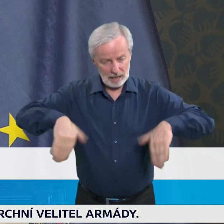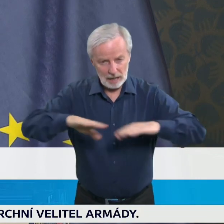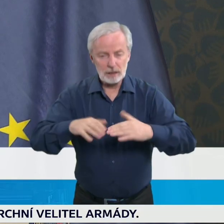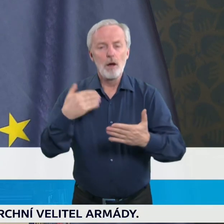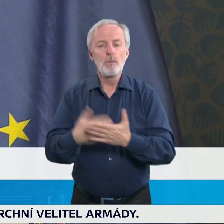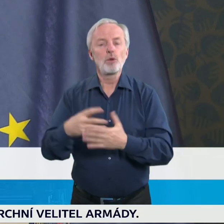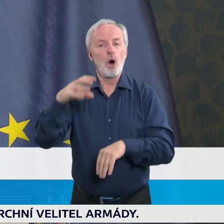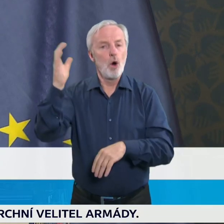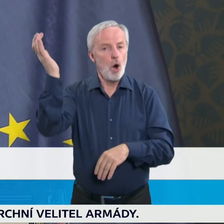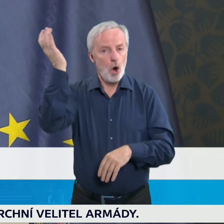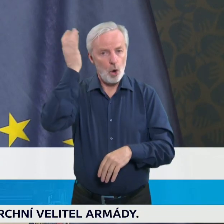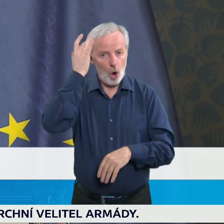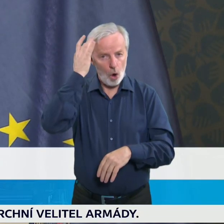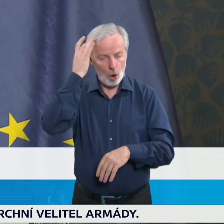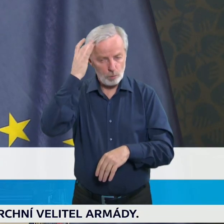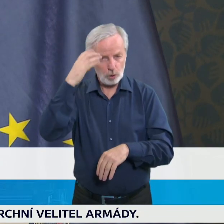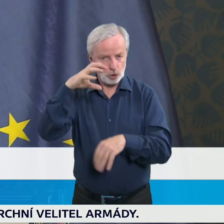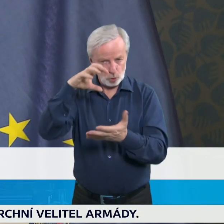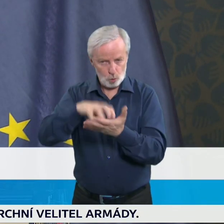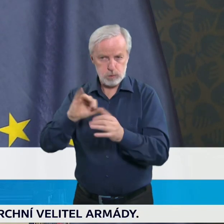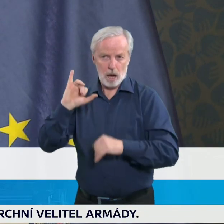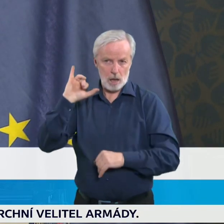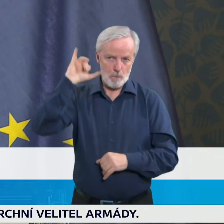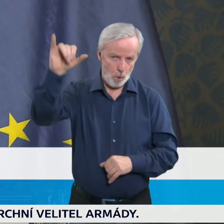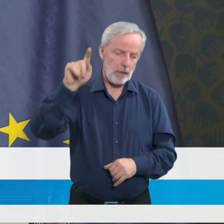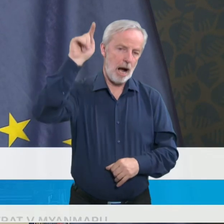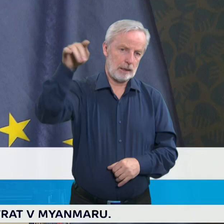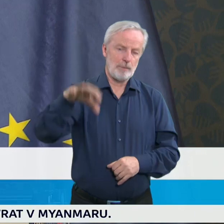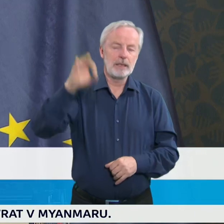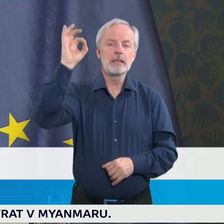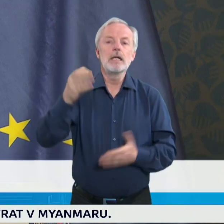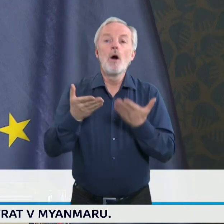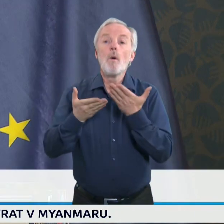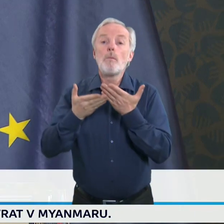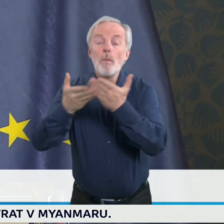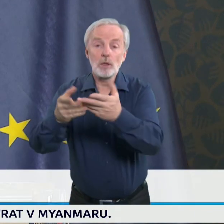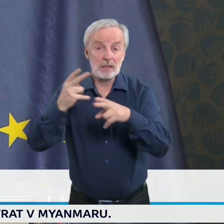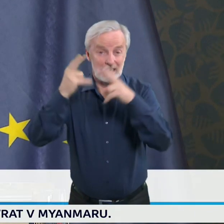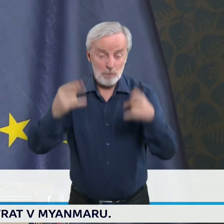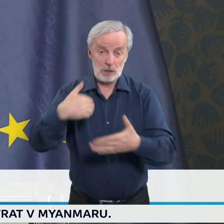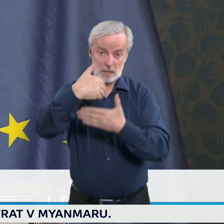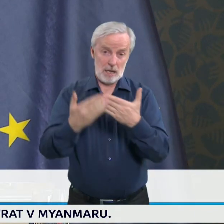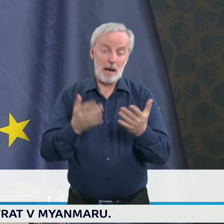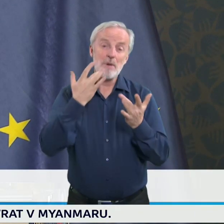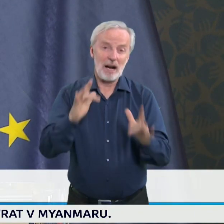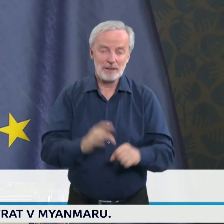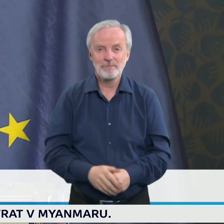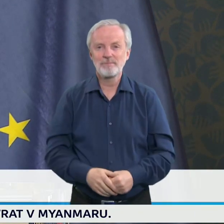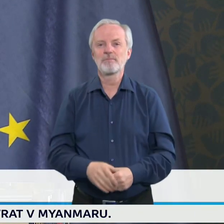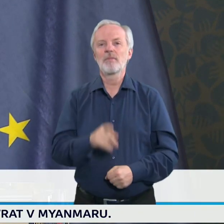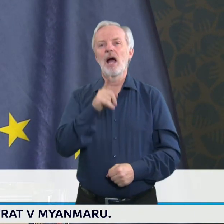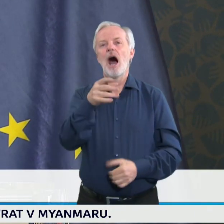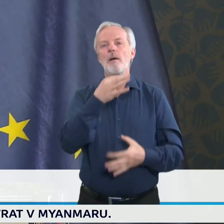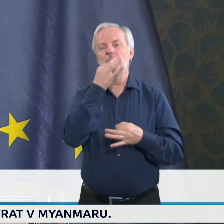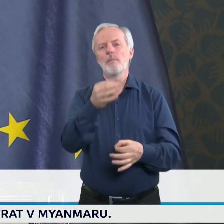odborníků, kteří zjistí na místě, jak této nemocnici nejlépe pomoci. A ještě druhý dotaz. Počítáte stále s možností předložení